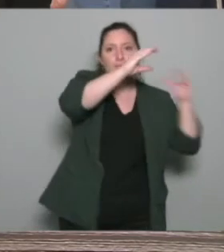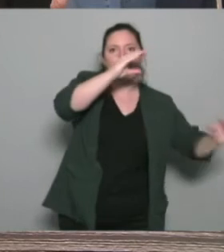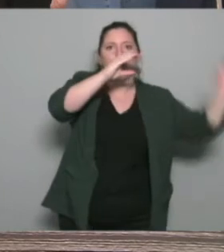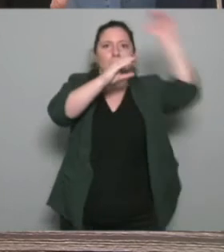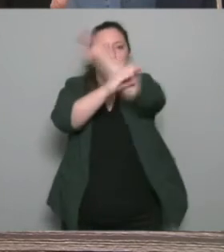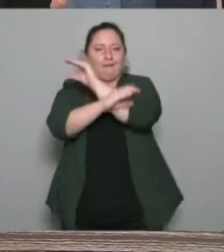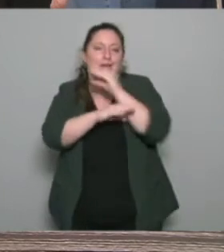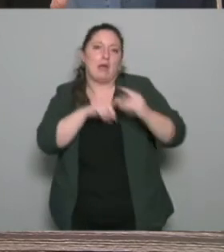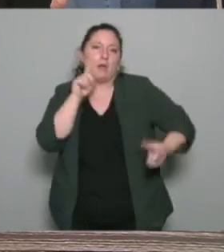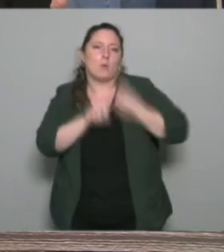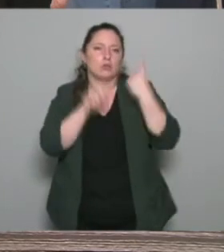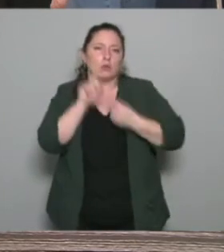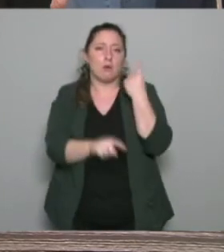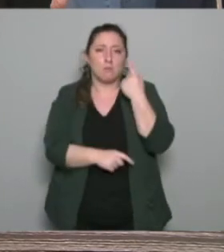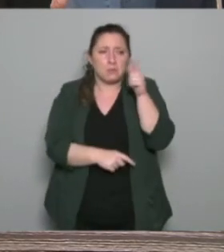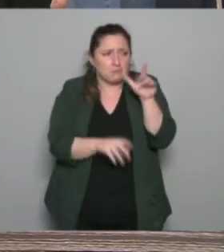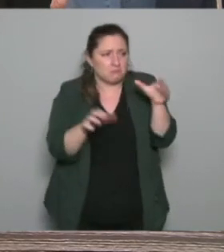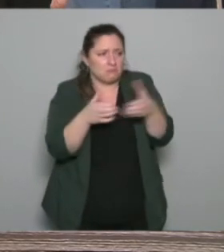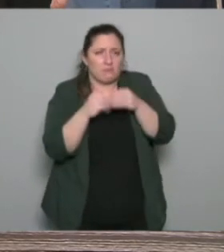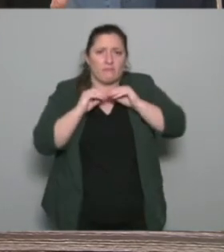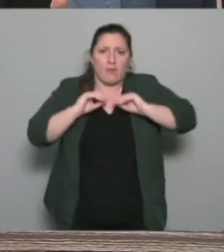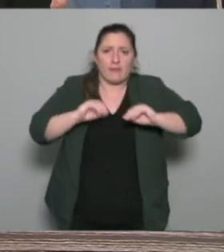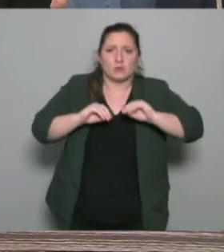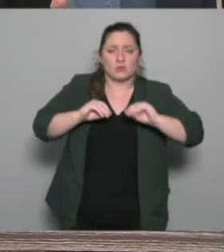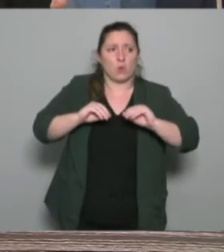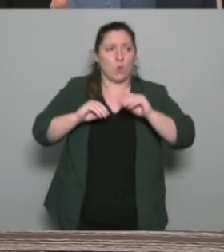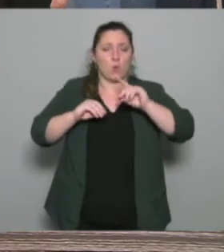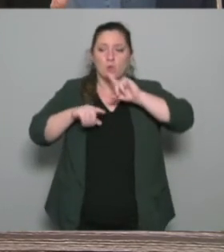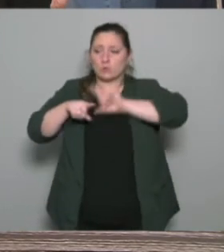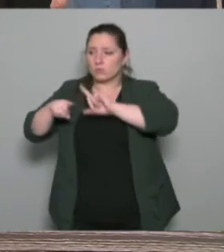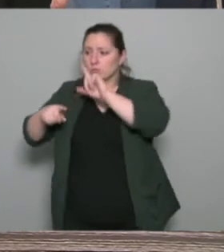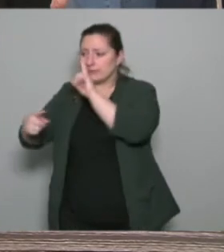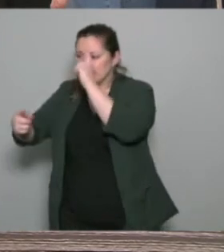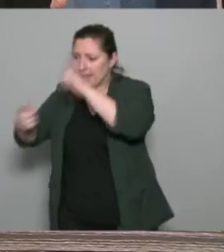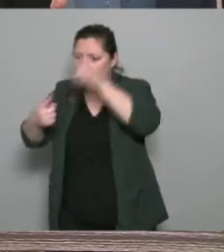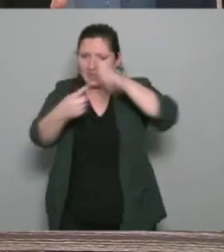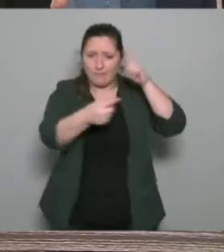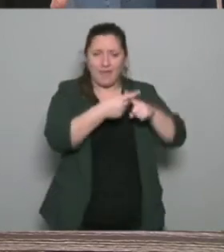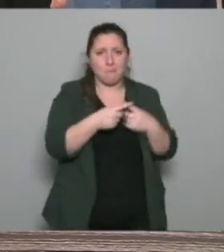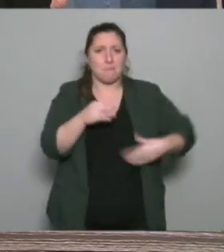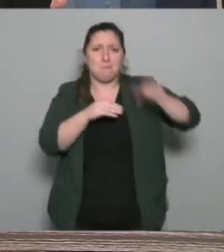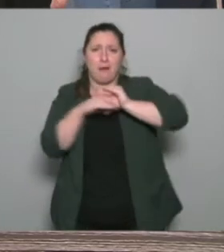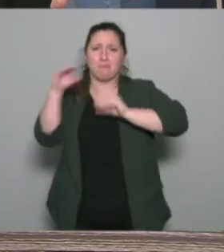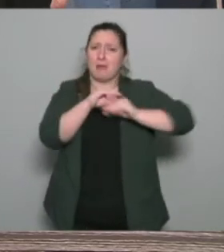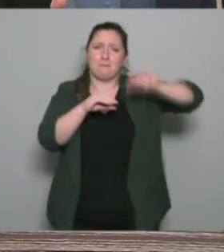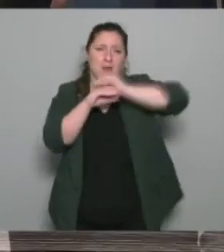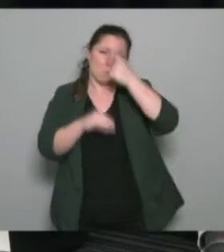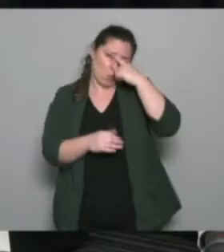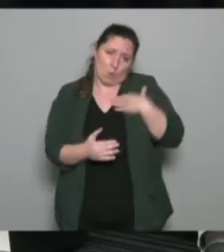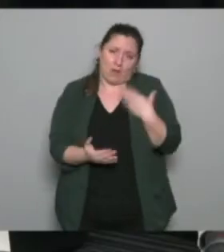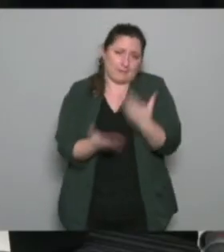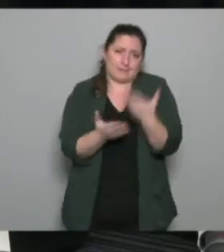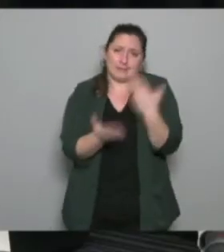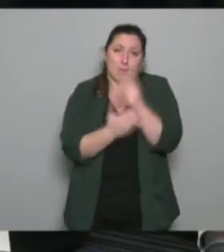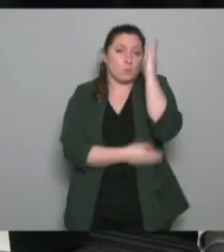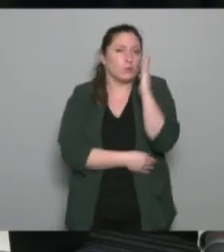les différentes formations la complémentarité des différents champs d'intervention ce sera la seule solution pour pouvoir répondre